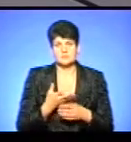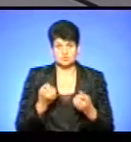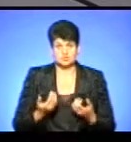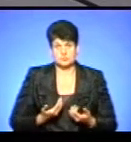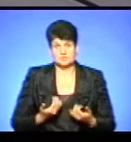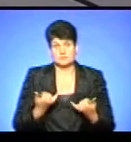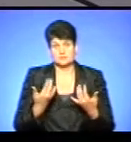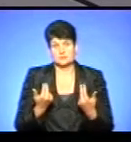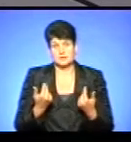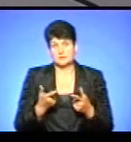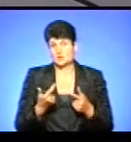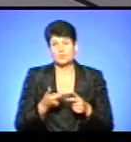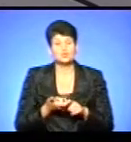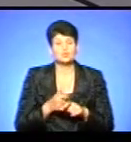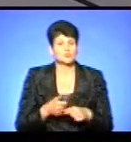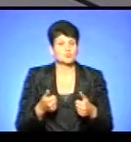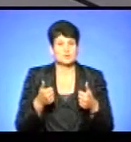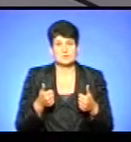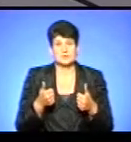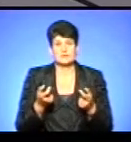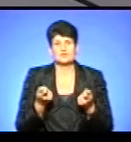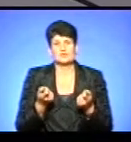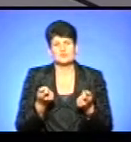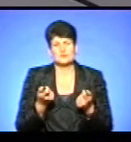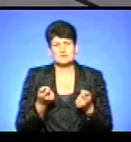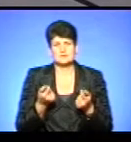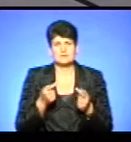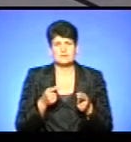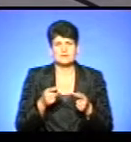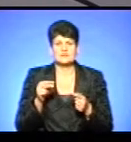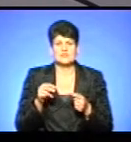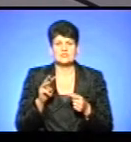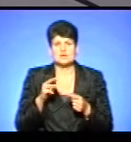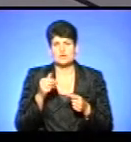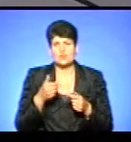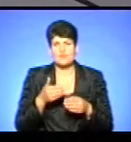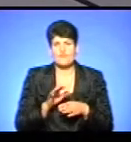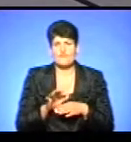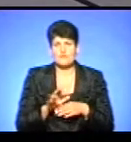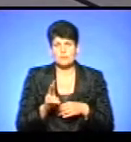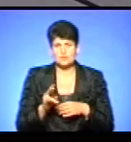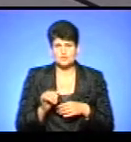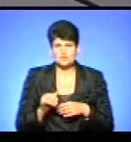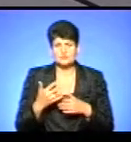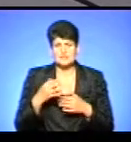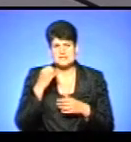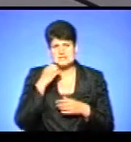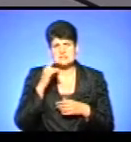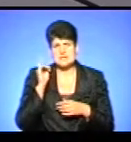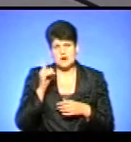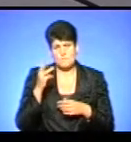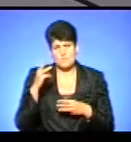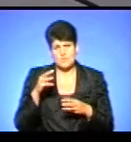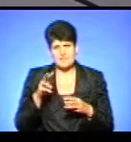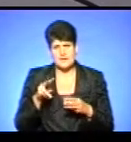Так, і він дуже класний, він там ще 2003 року випуску, ніби як така ще стара модель, але він дуже